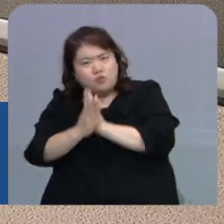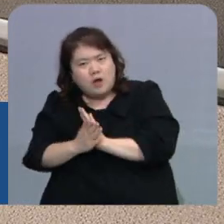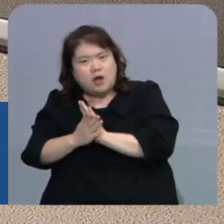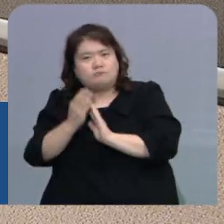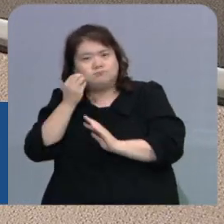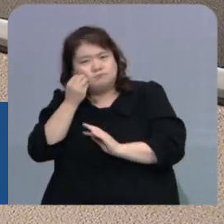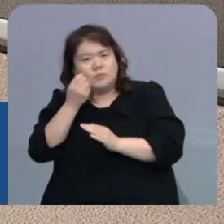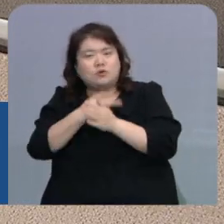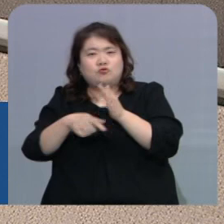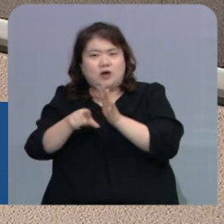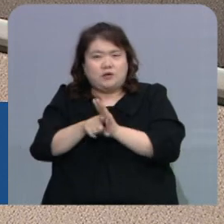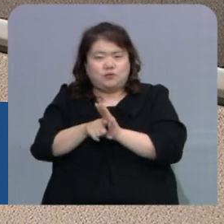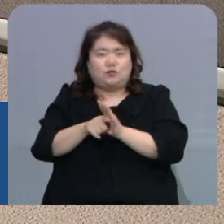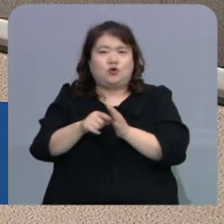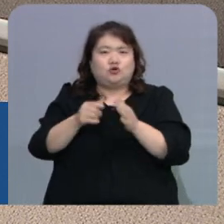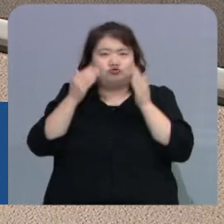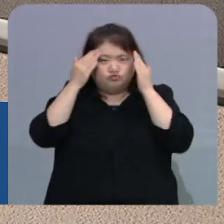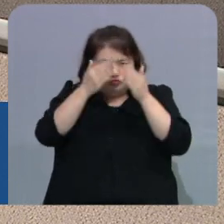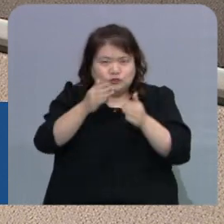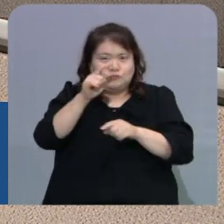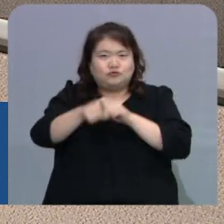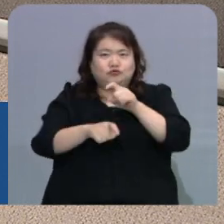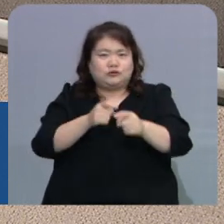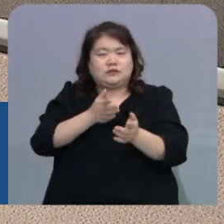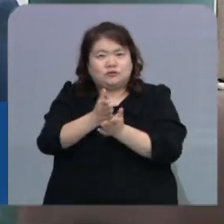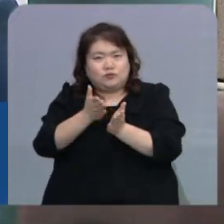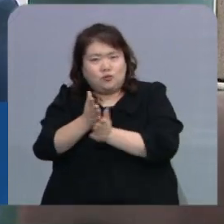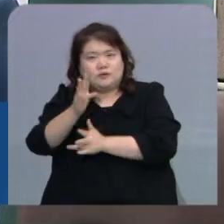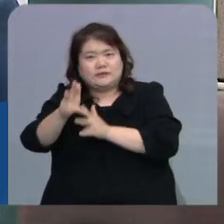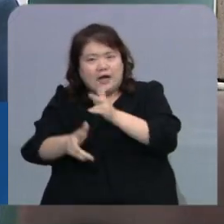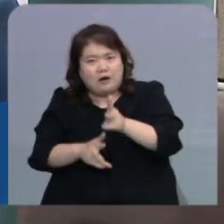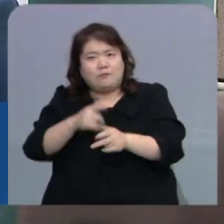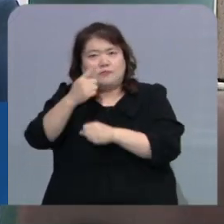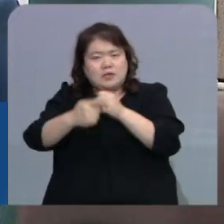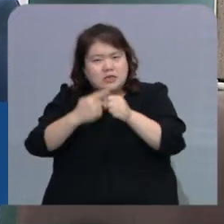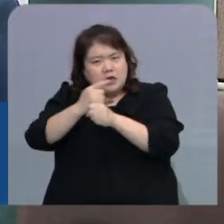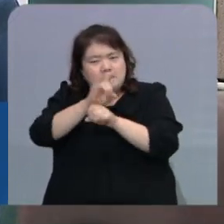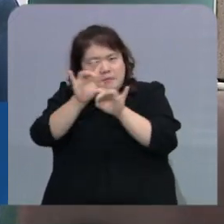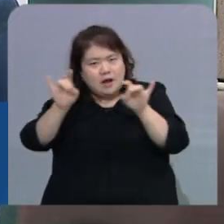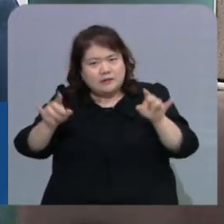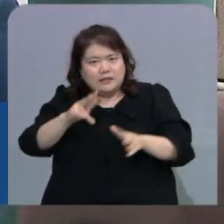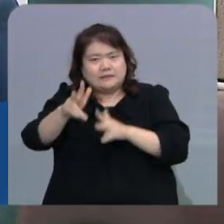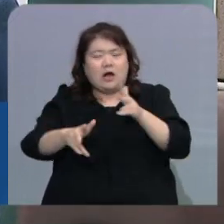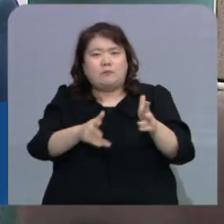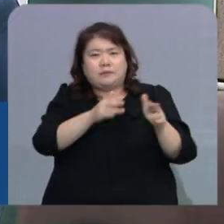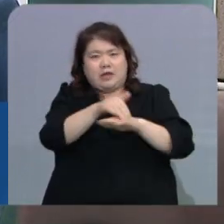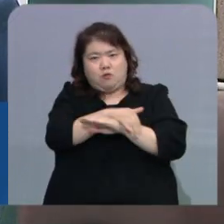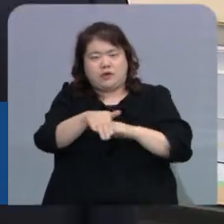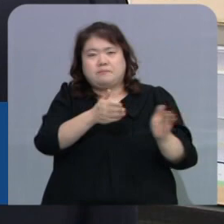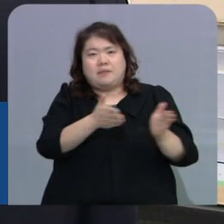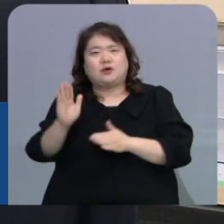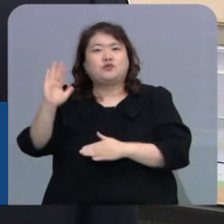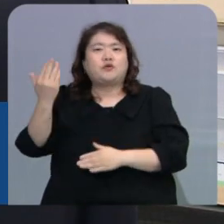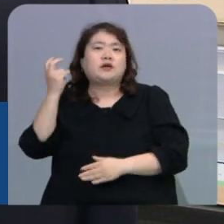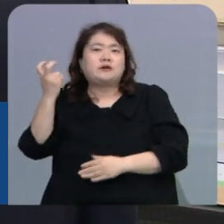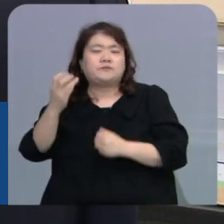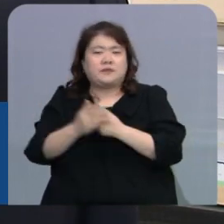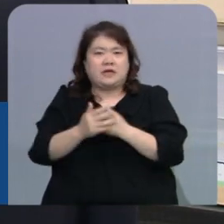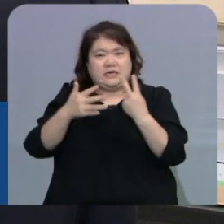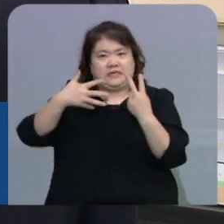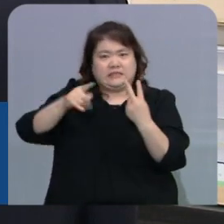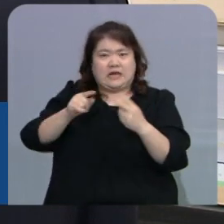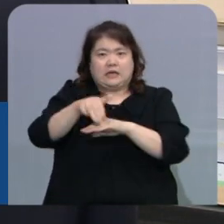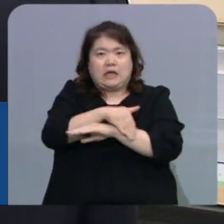분석, 중점 추진 분야, 사업별 연차별 시행 계획이 마련될 예정입니다. 앞서 지난 2차